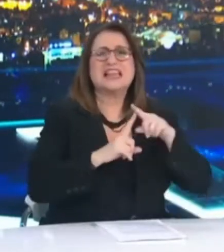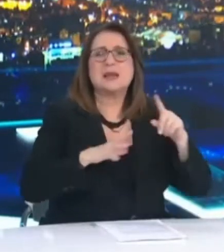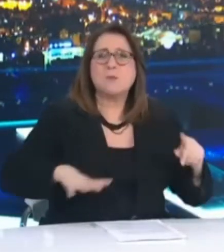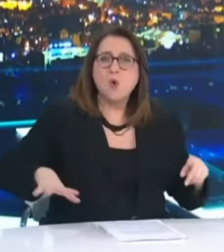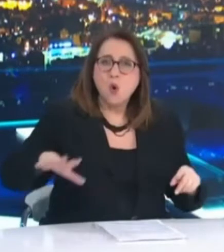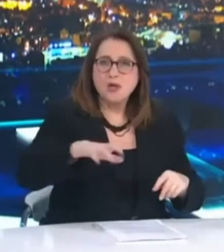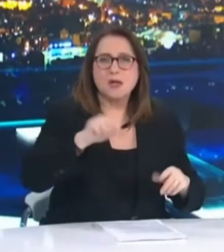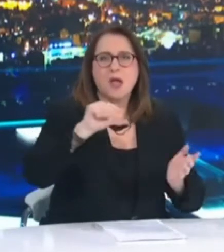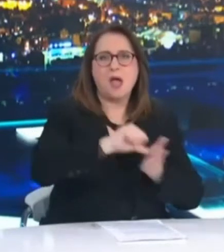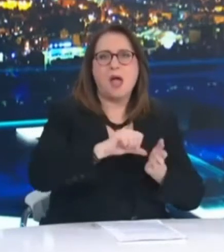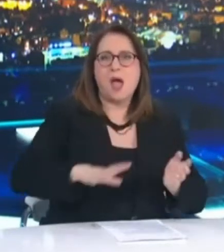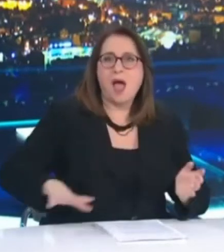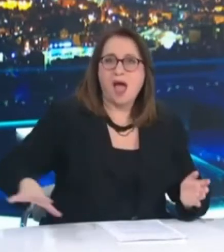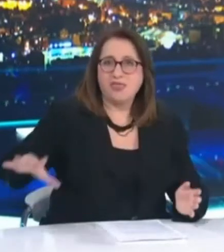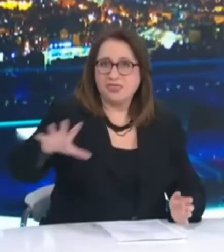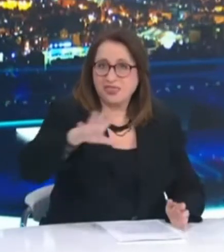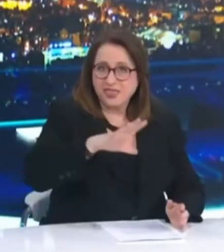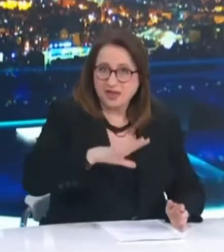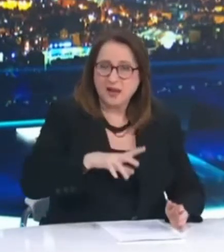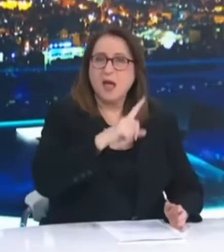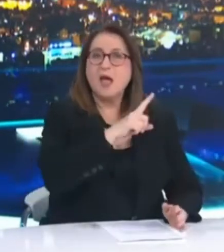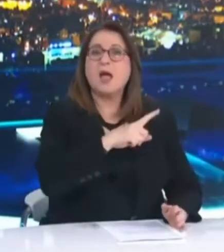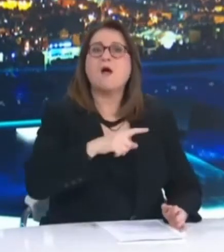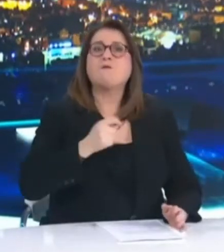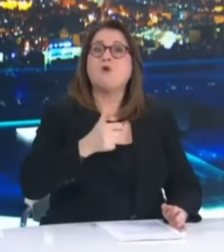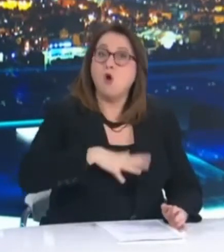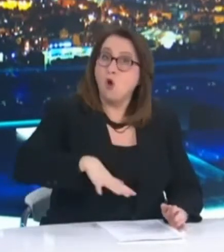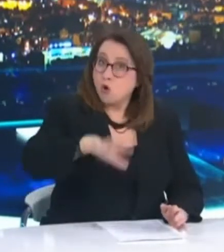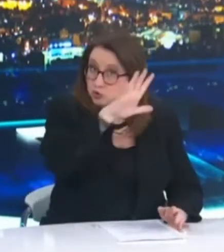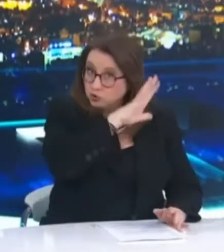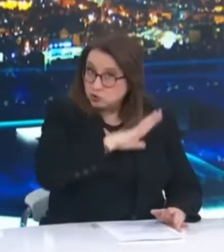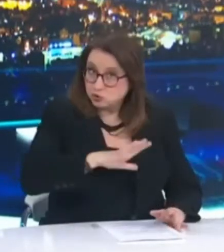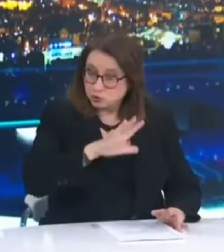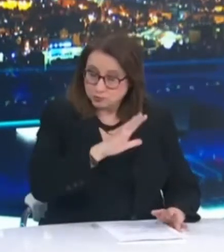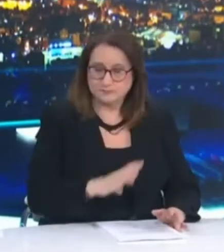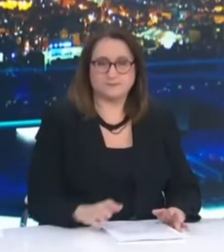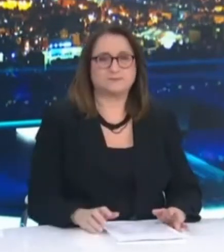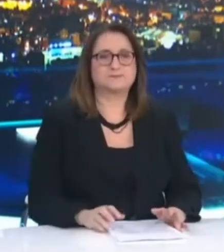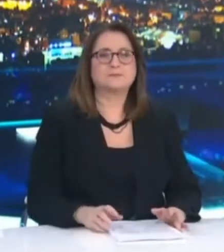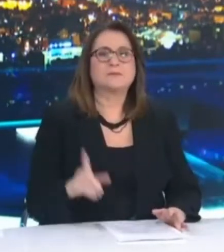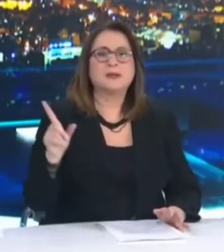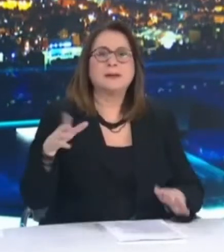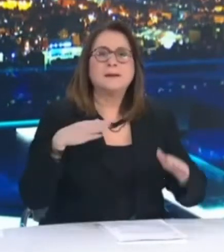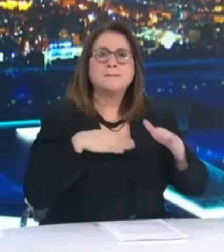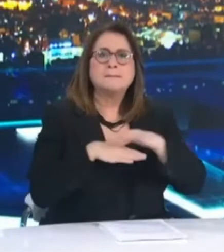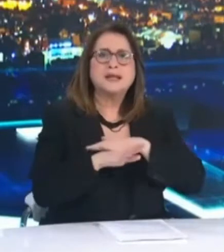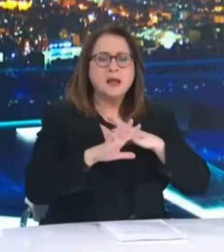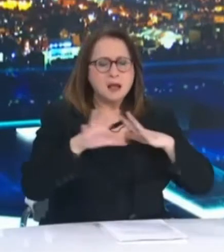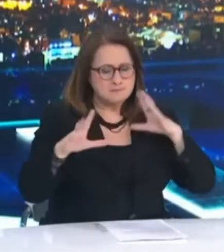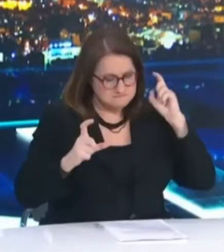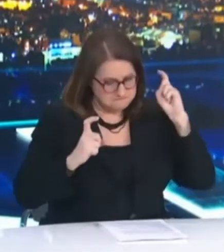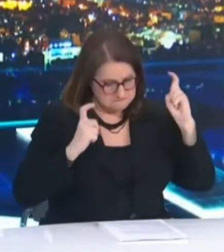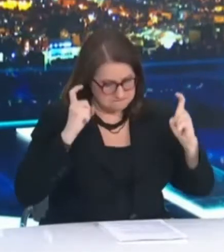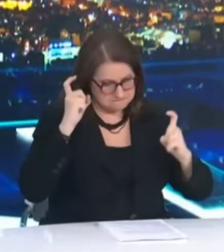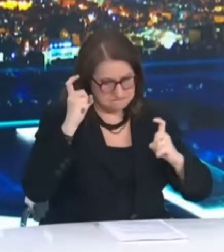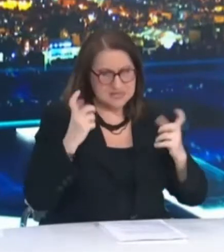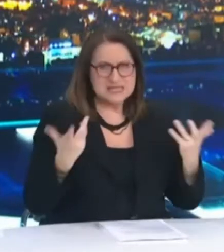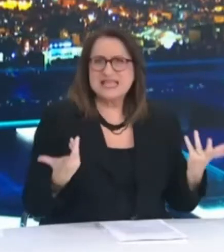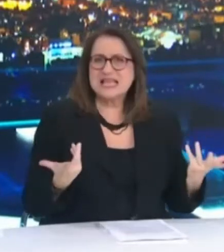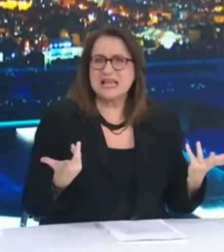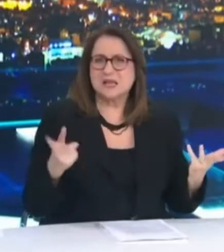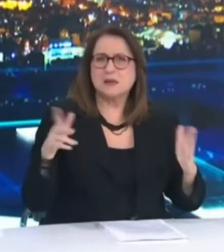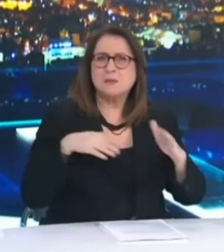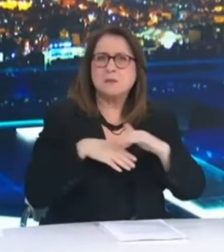Αξίζει να σημειωθεί ότι η κατάσταση στην Περιφερειακή Ενότητα Πειραιά προκαλεί ιδιαίτερο προβληματισμό, καθώς τα ενεργά κρούσματα έχουν